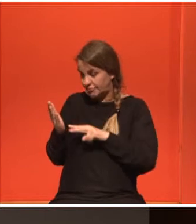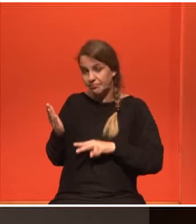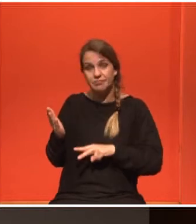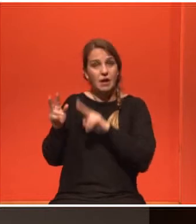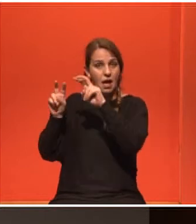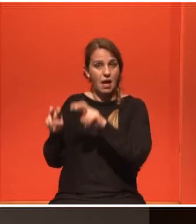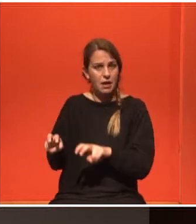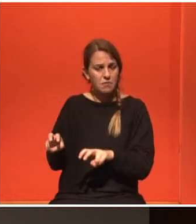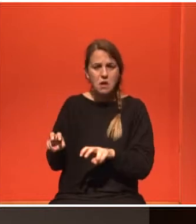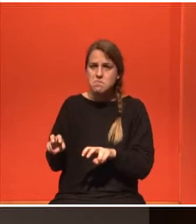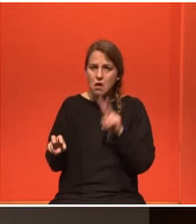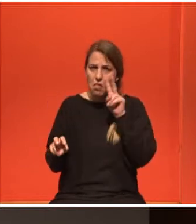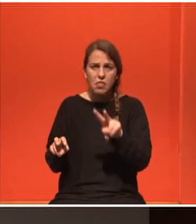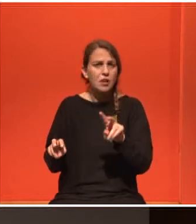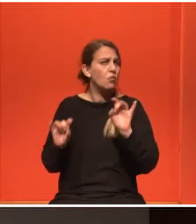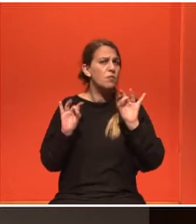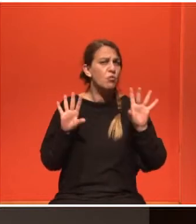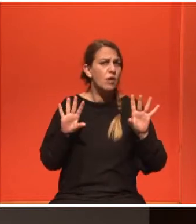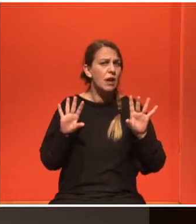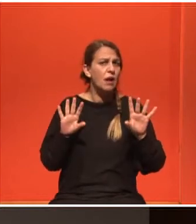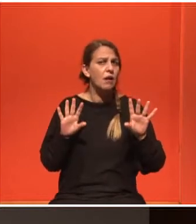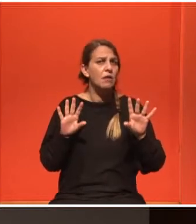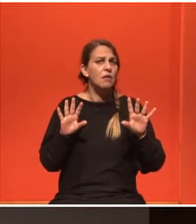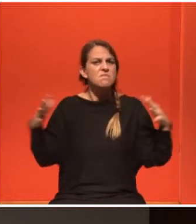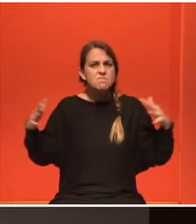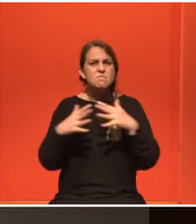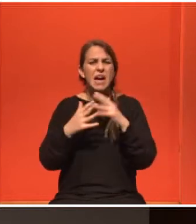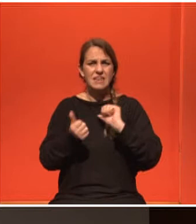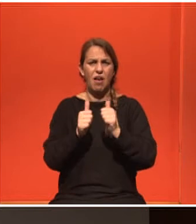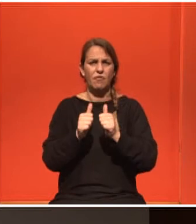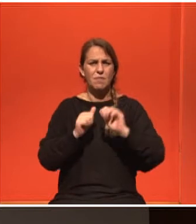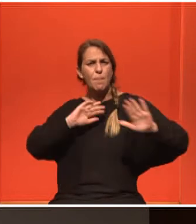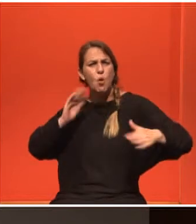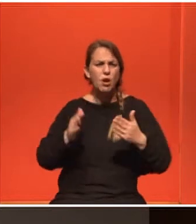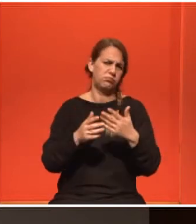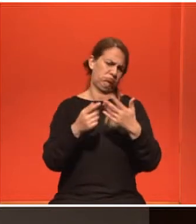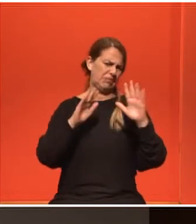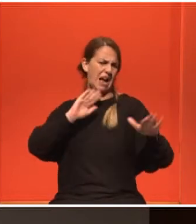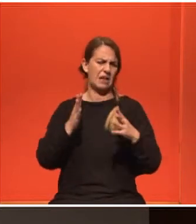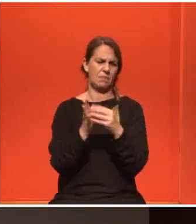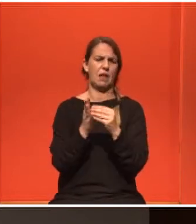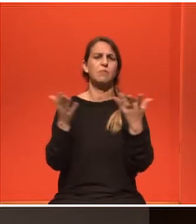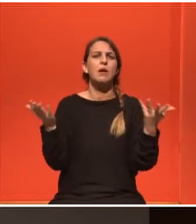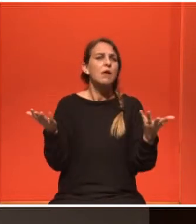αυτό δεν έχω δει πουθενά τα μαχητικά δυναμικά αθλήματα να αναφέρονται ως το μέσο για να